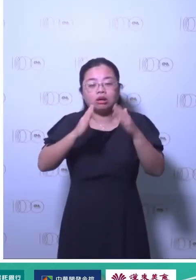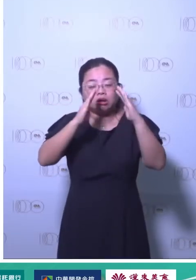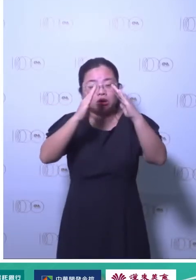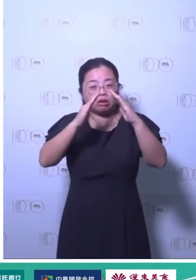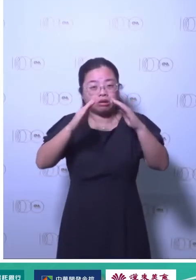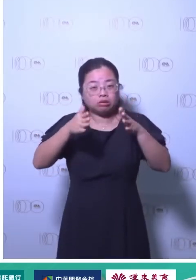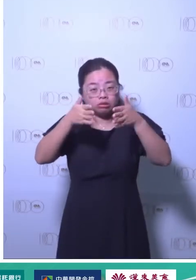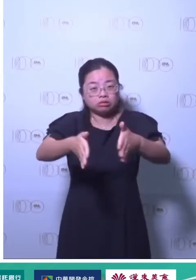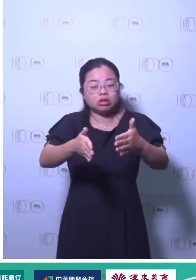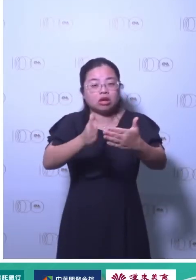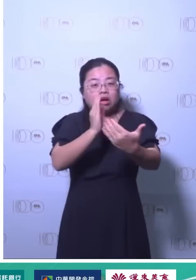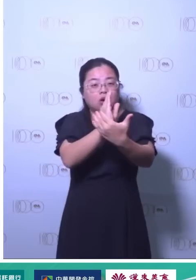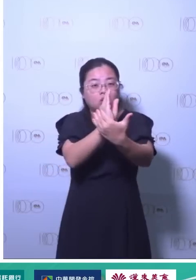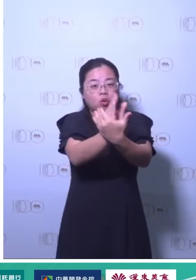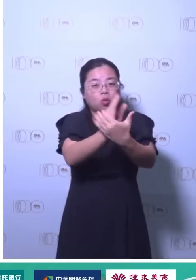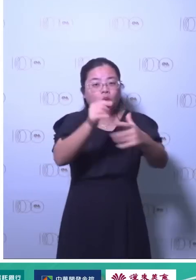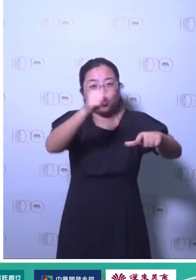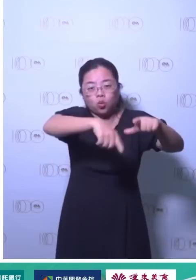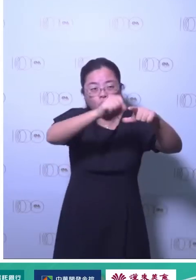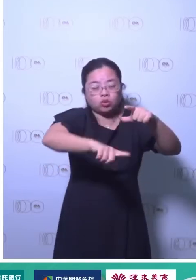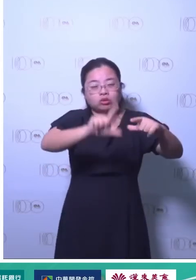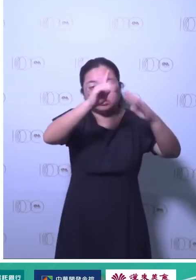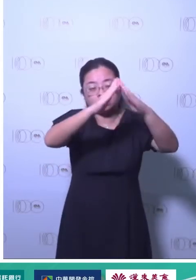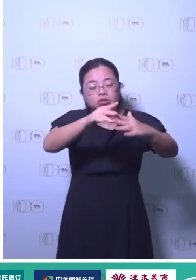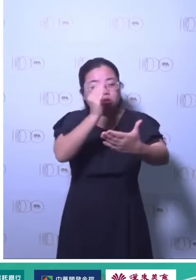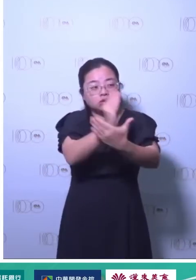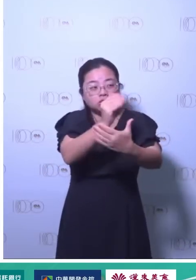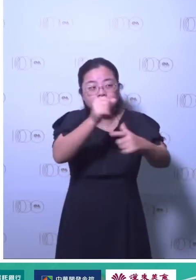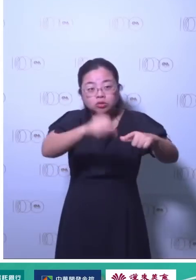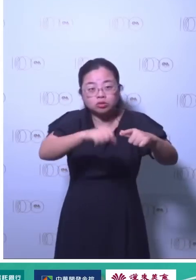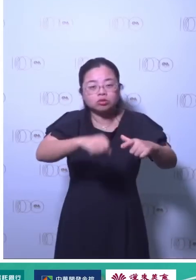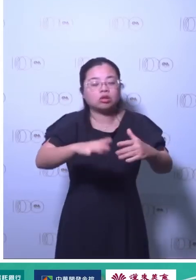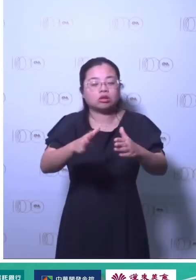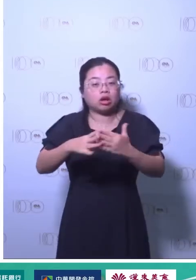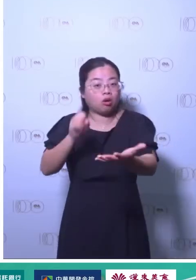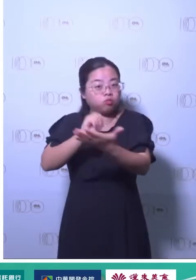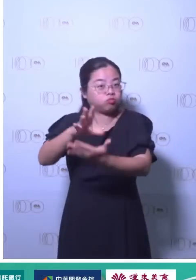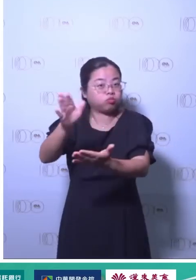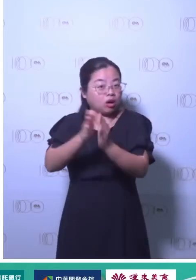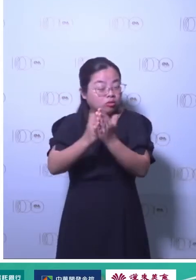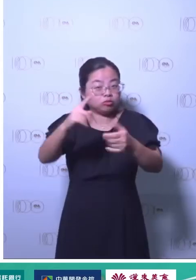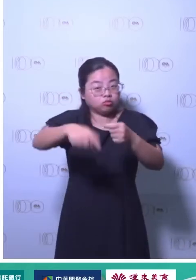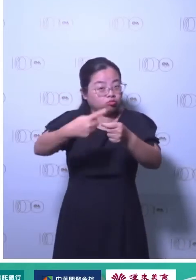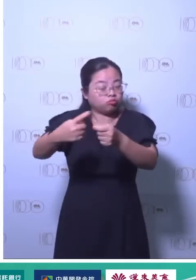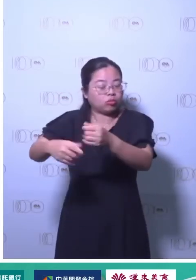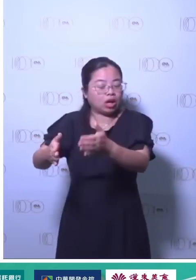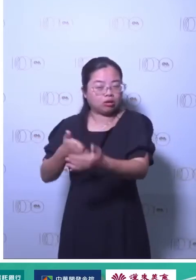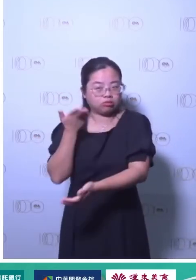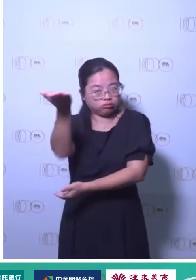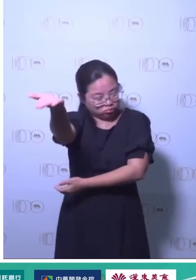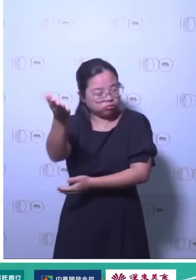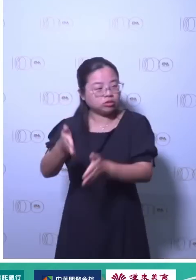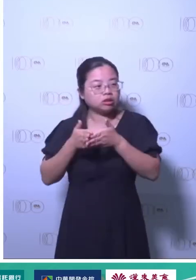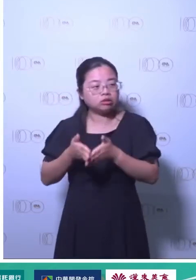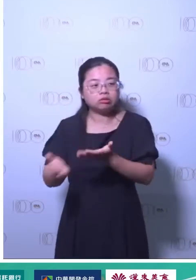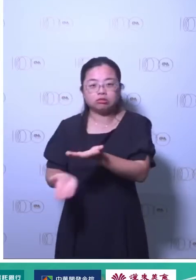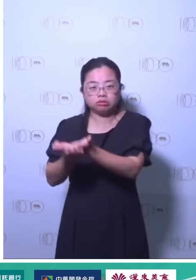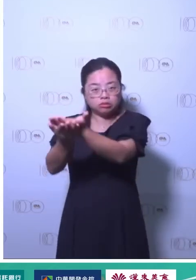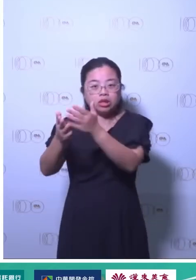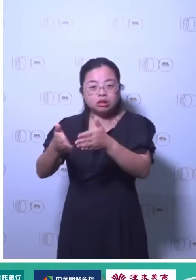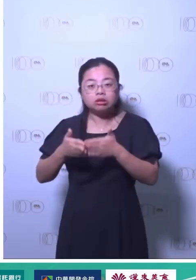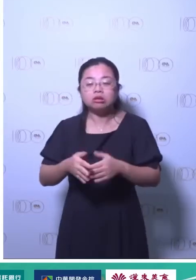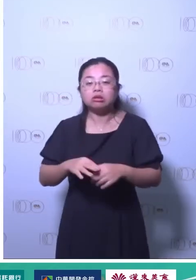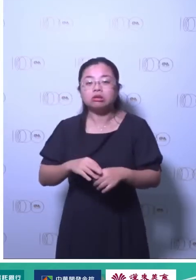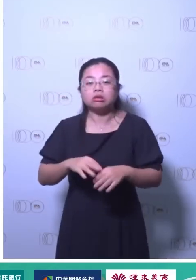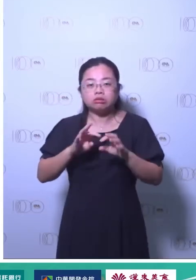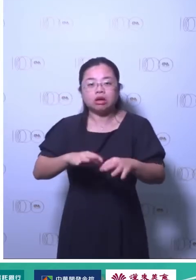最好的技术再来是要减很多量这个都很难那再来还有我们金管会针对一些上市